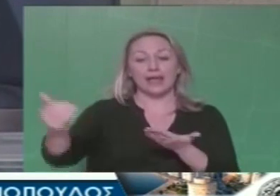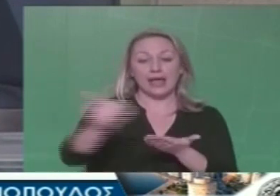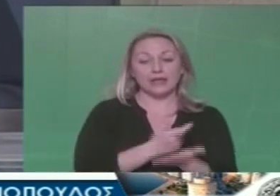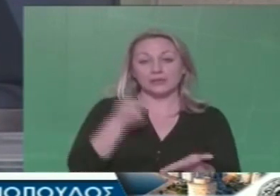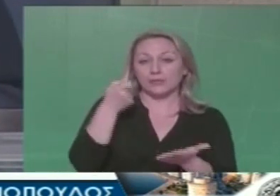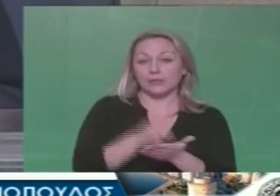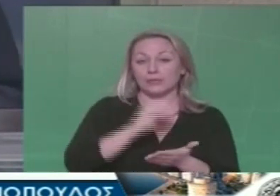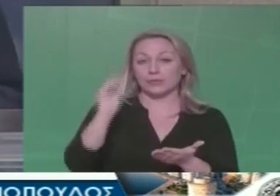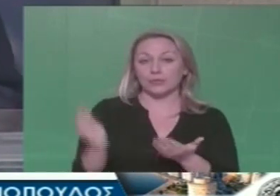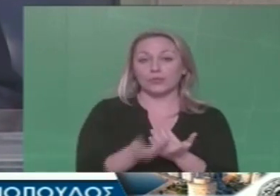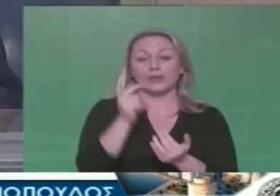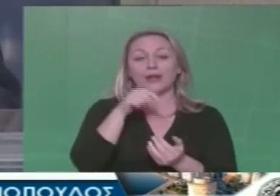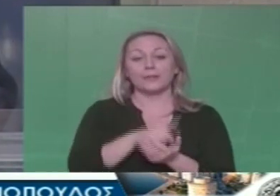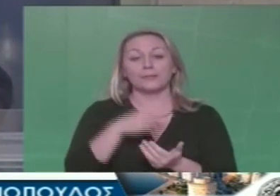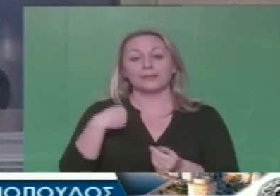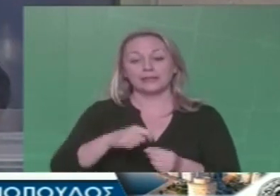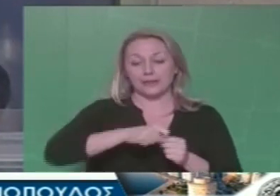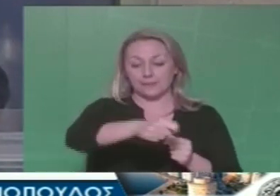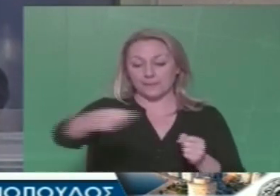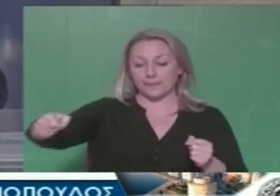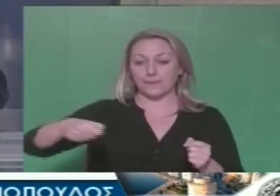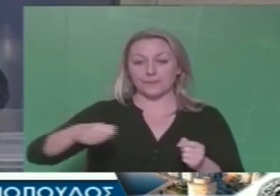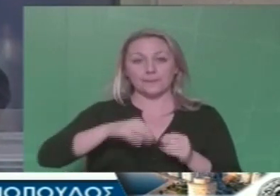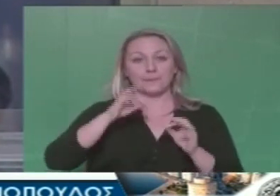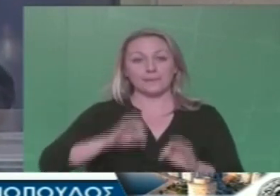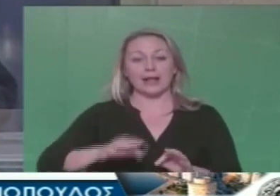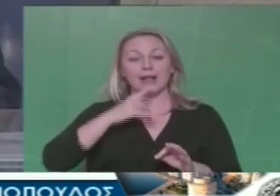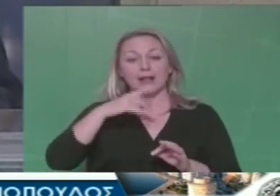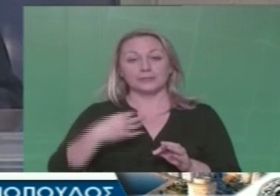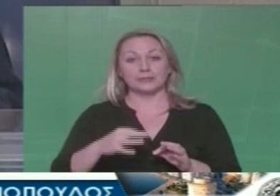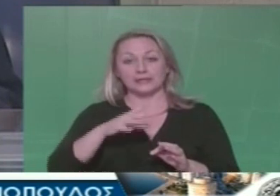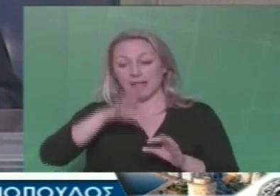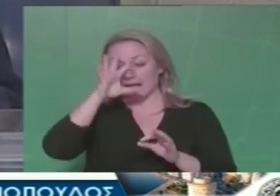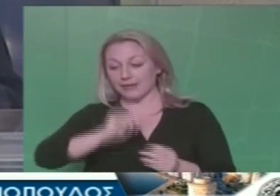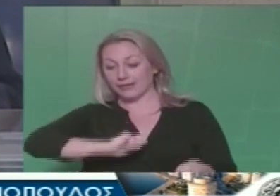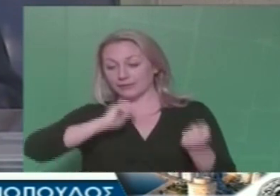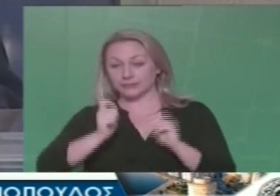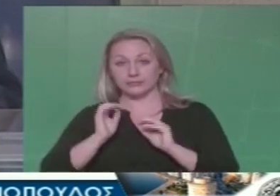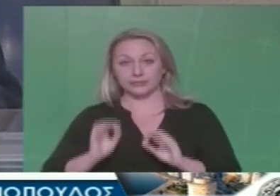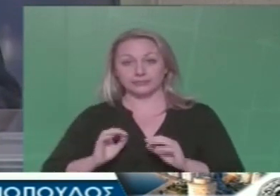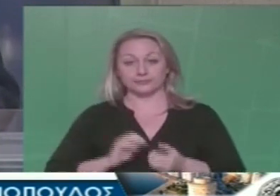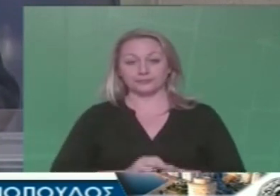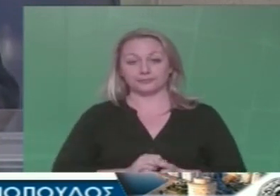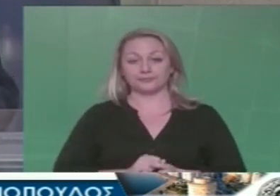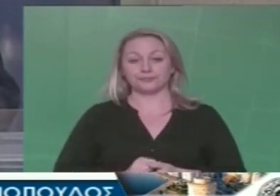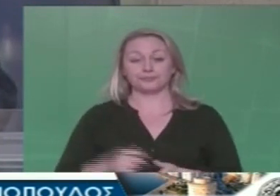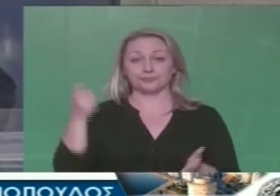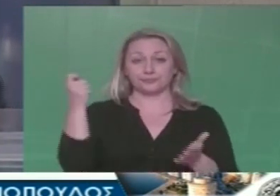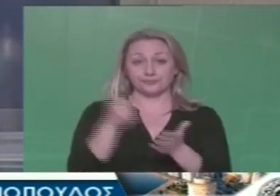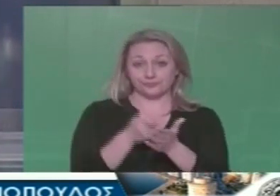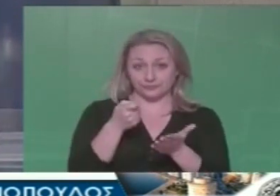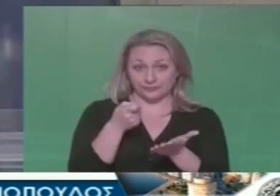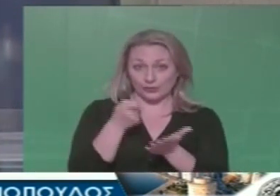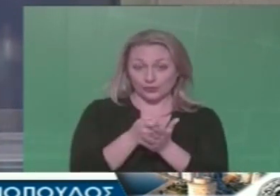από την αναθεώρηση των διτραγωνικών μέτρων, όπως δεν είναι στα πραγματικά διτραγωνικά μέτρα. Το φοροκυνηγητό αυξάνεται. Είναι πολύ